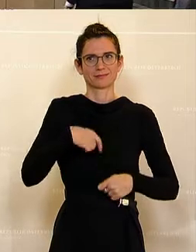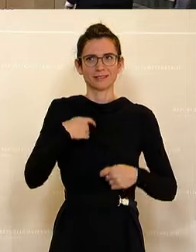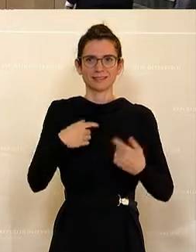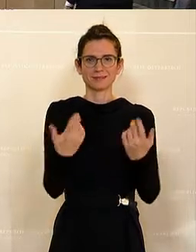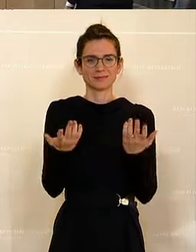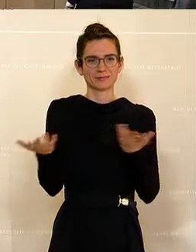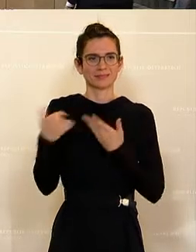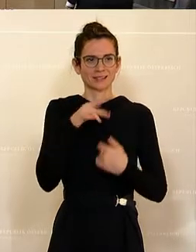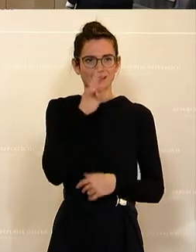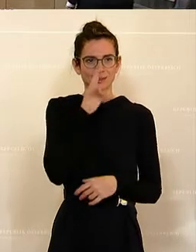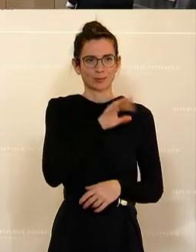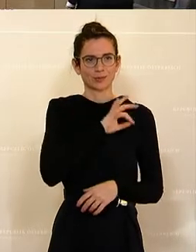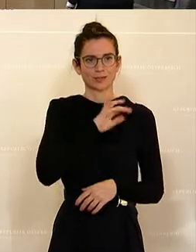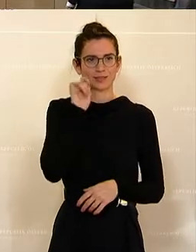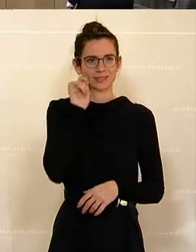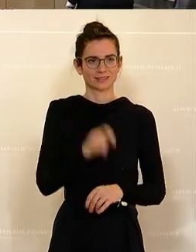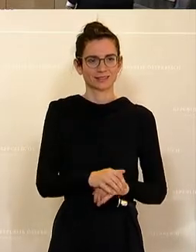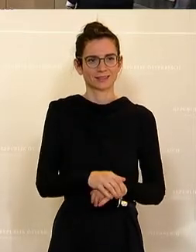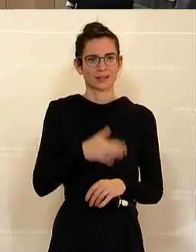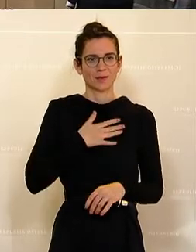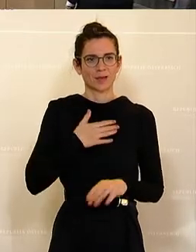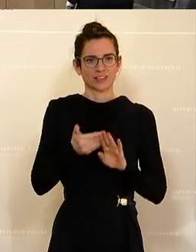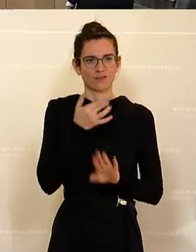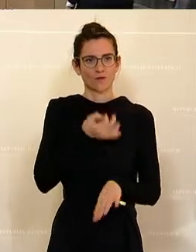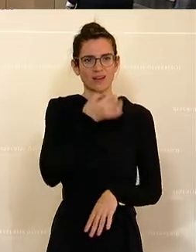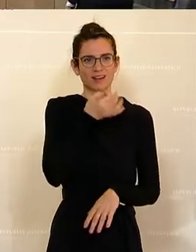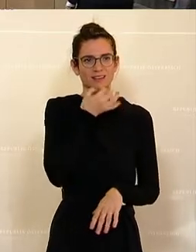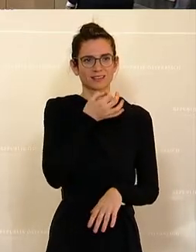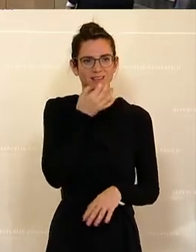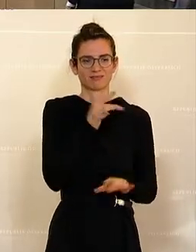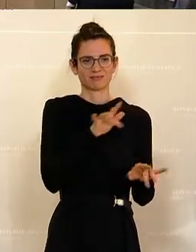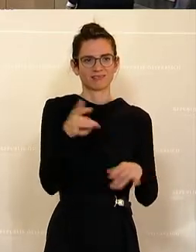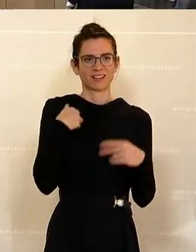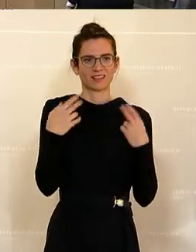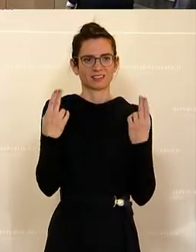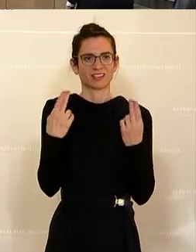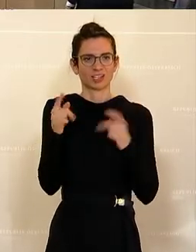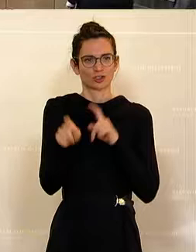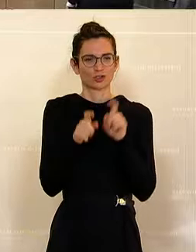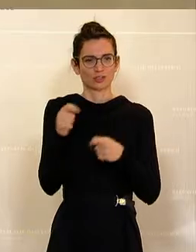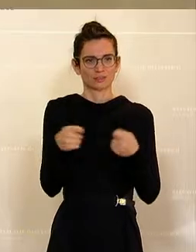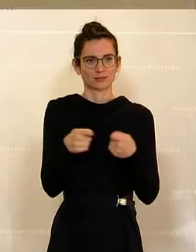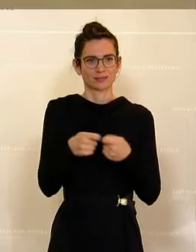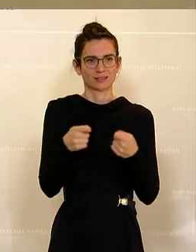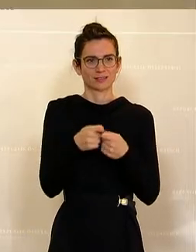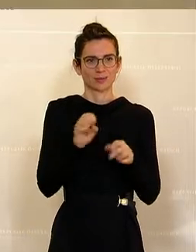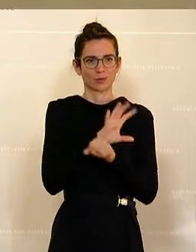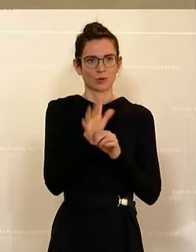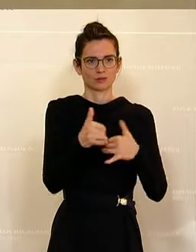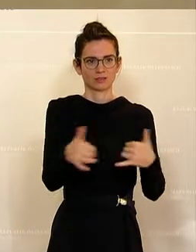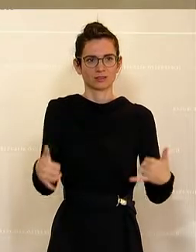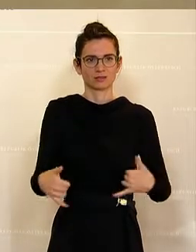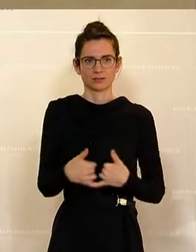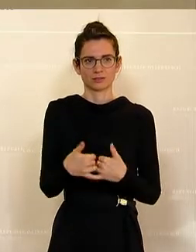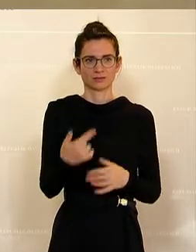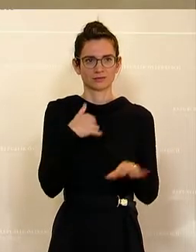Jetzt am Wort ist Tanja Graf von der ÖVP. Meine Vorredner haben ja bereits die wichtigsten steuerlichen Maßnahmen des Covid-19-Pakets